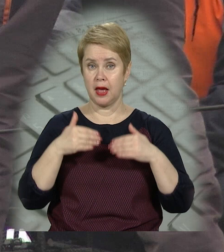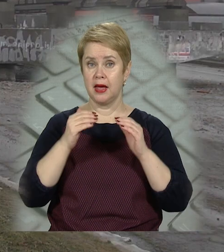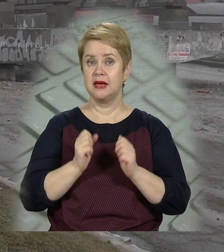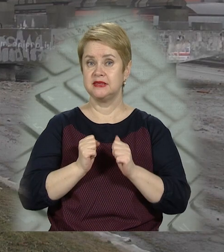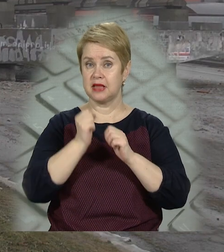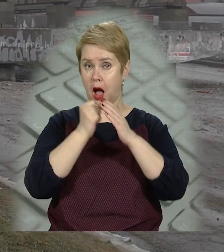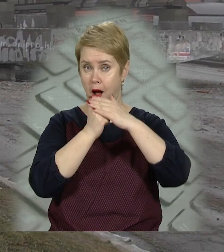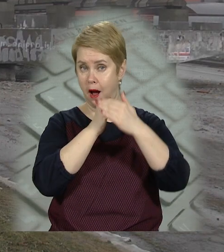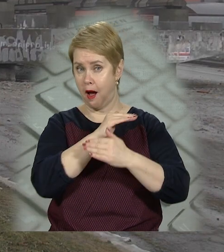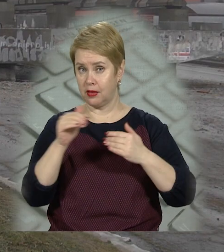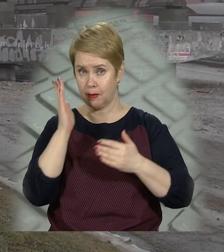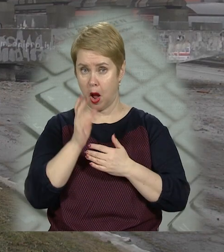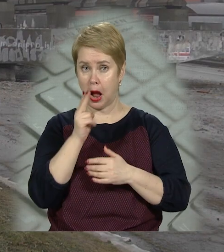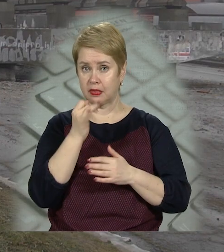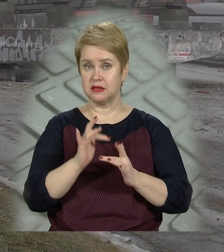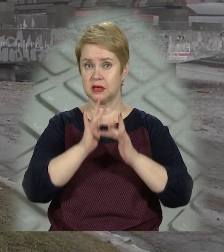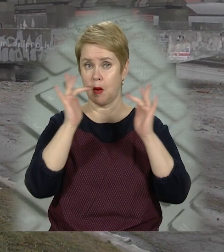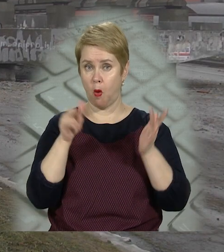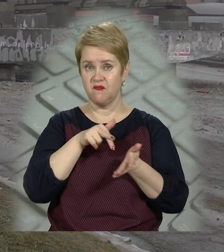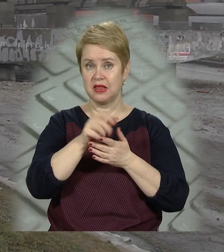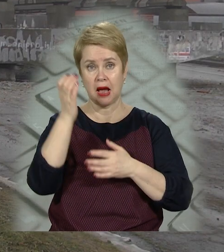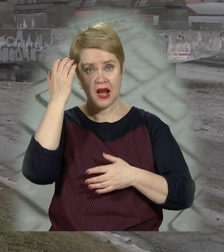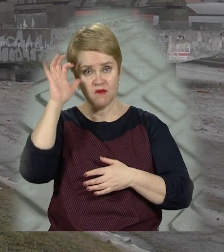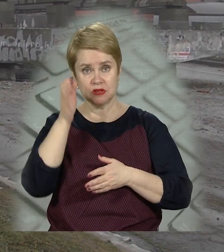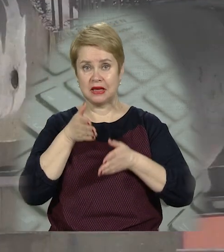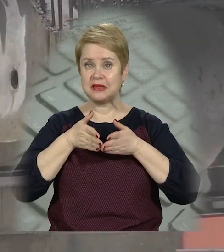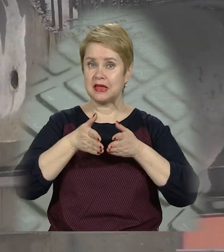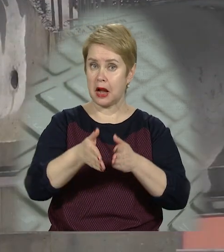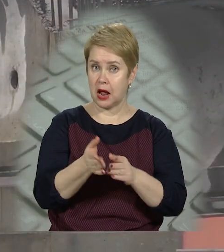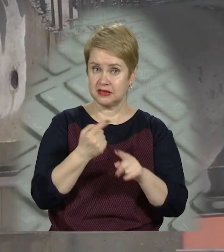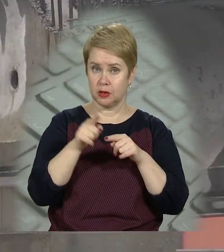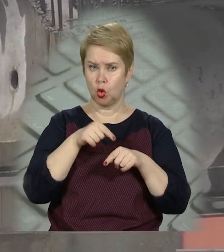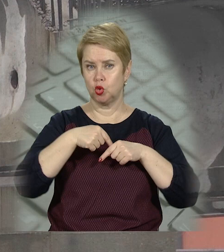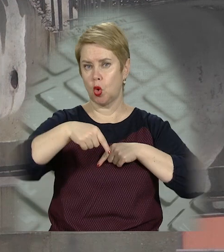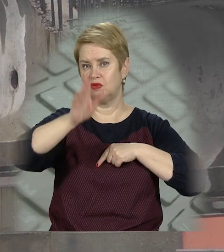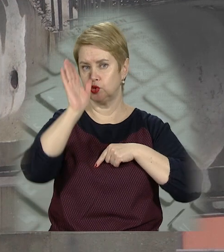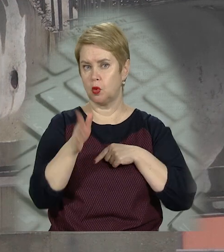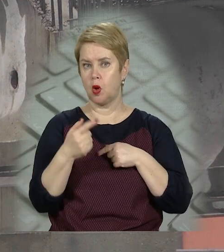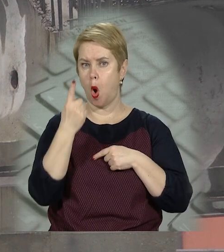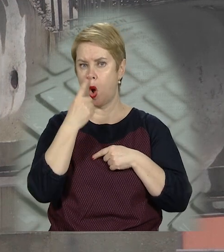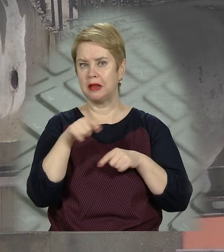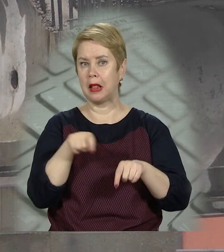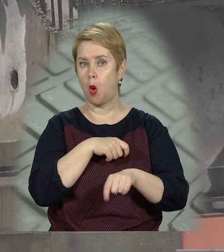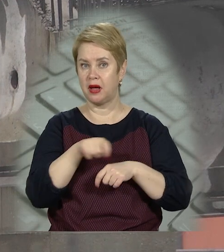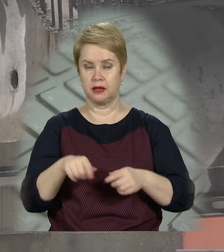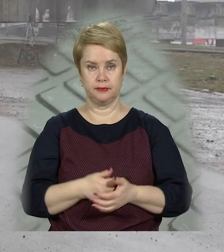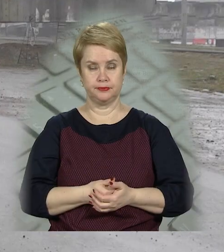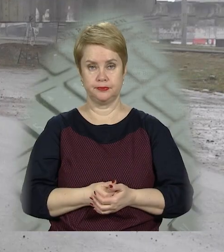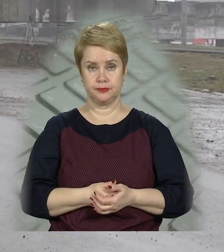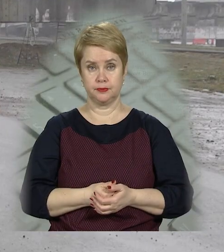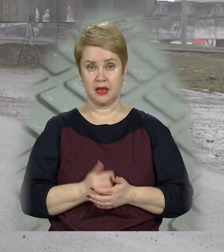Естакада починається від Кайдацького мосту та вийде на Криворізьку трасу. Її довжина буде понад один кілометр.